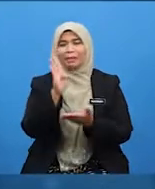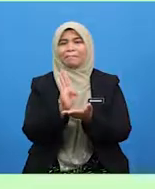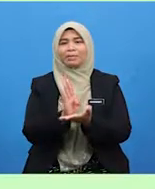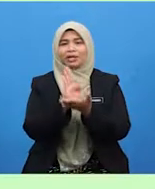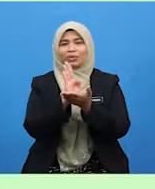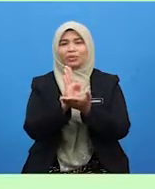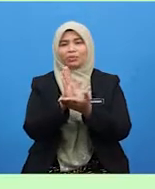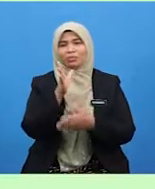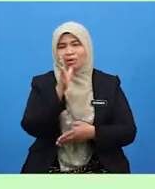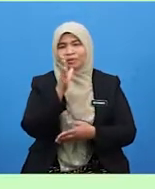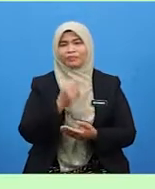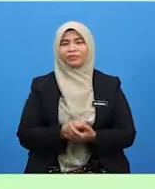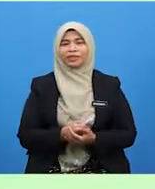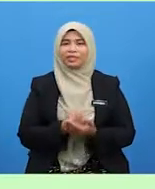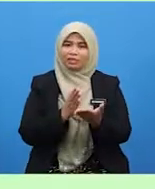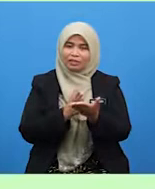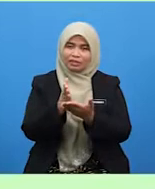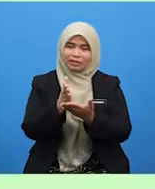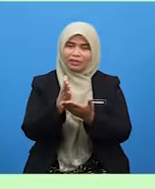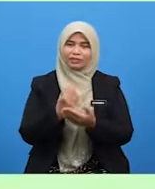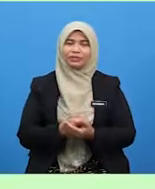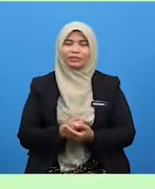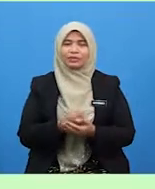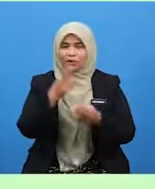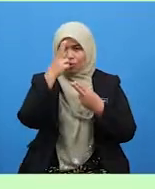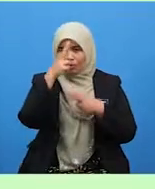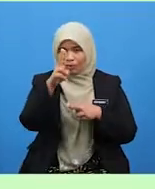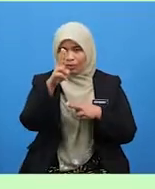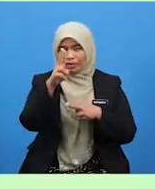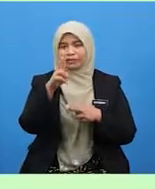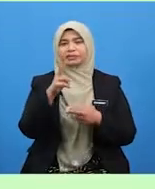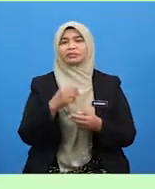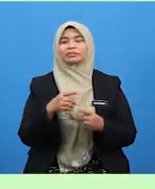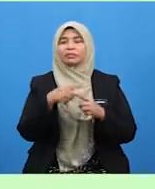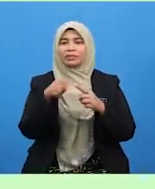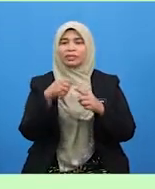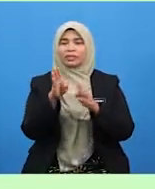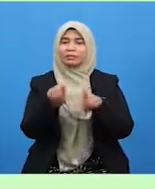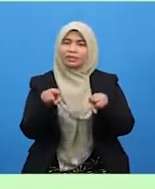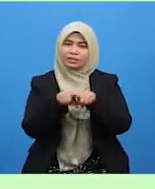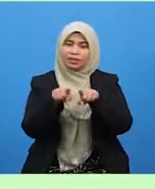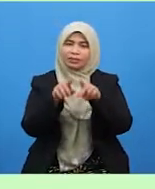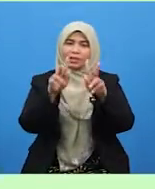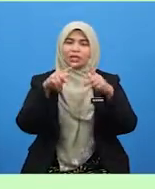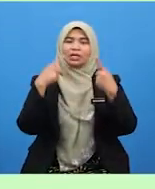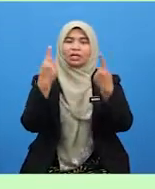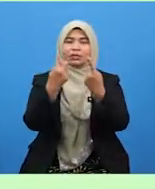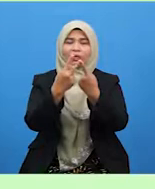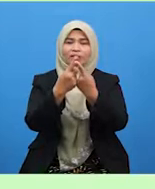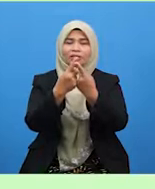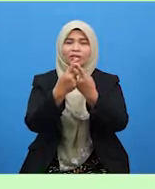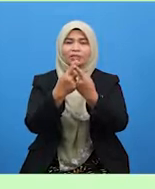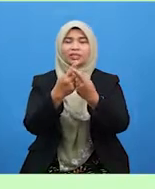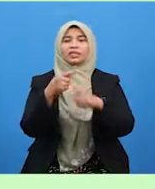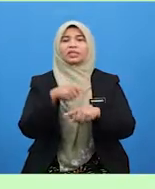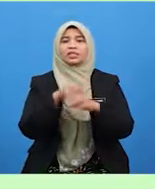Seterusnya, hormat menghormati apabila bersama keluarga ketika